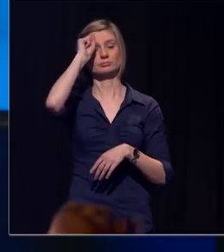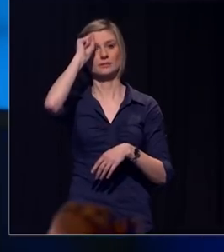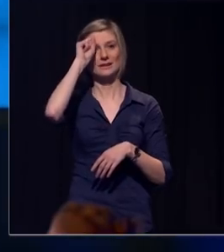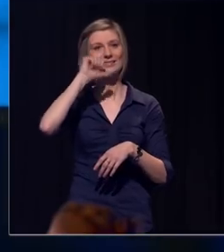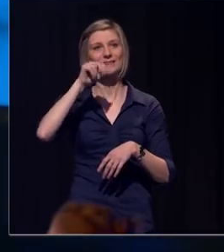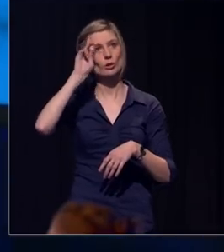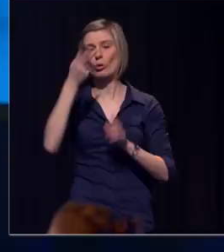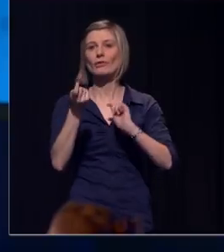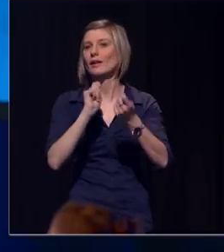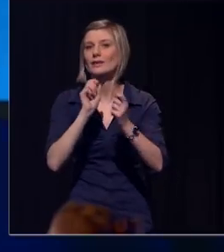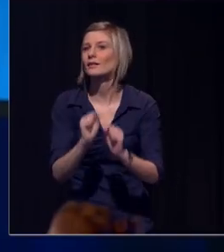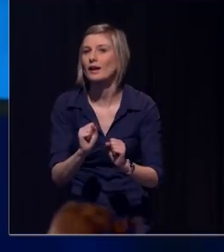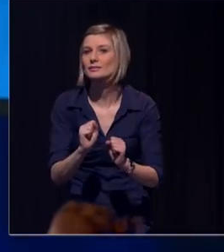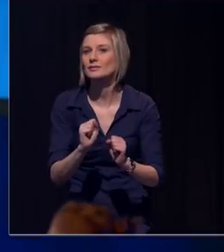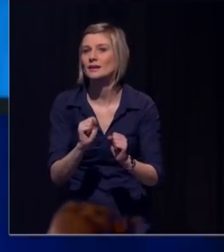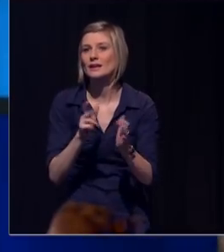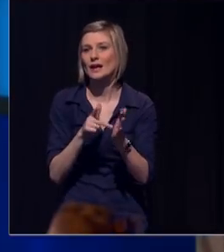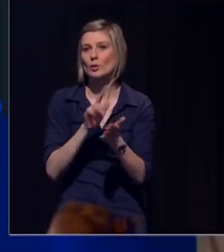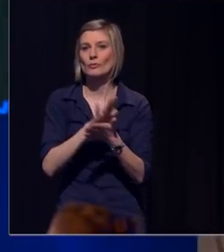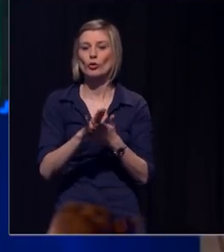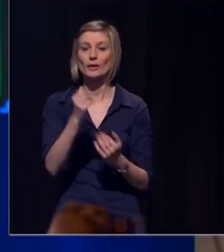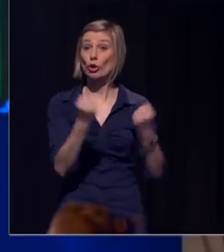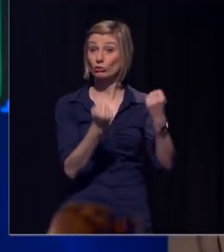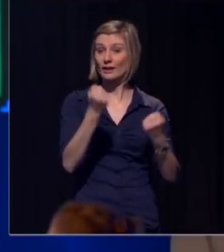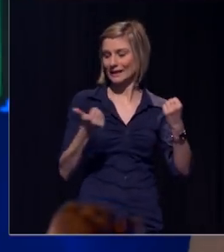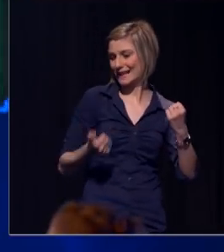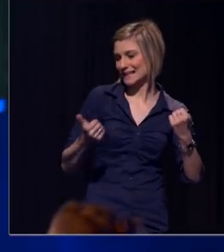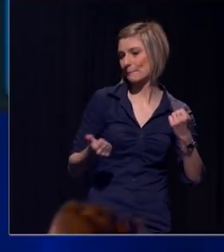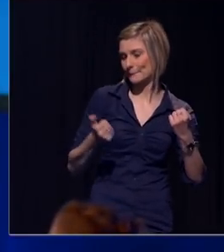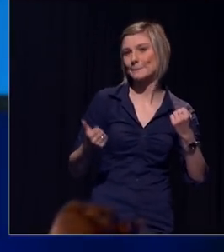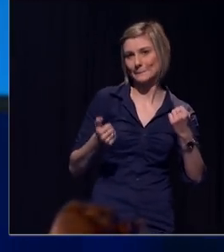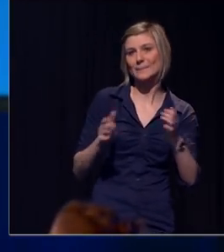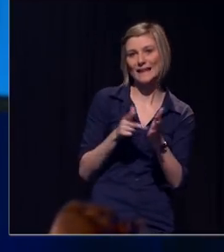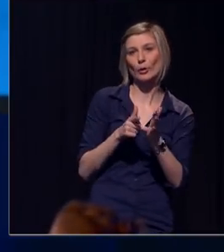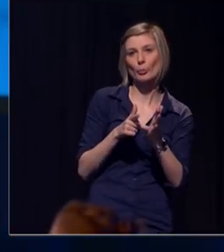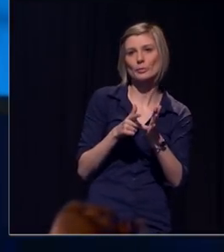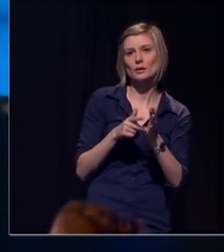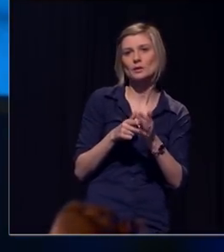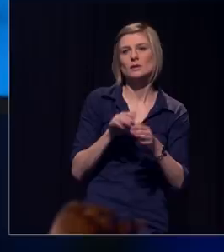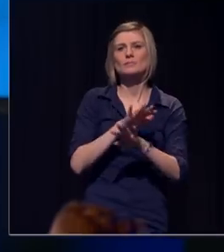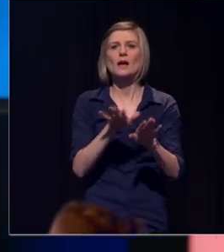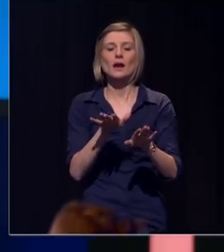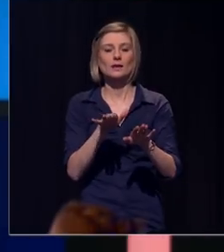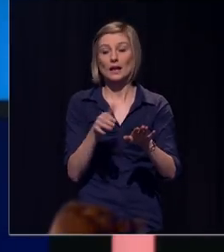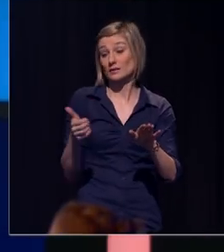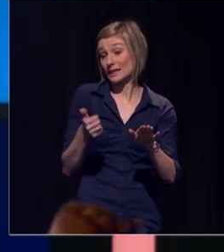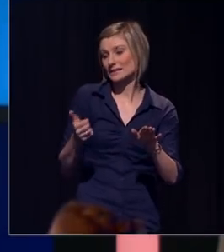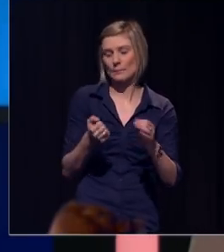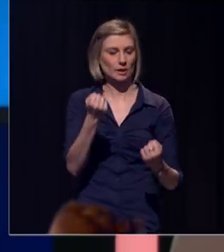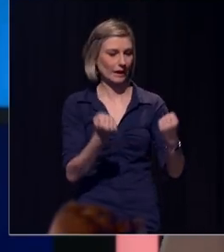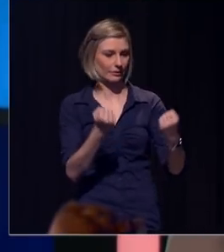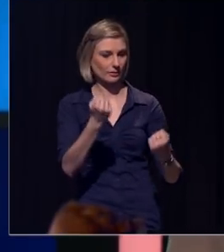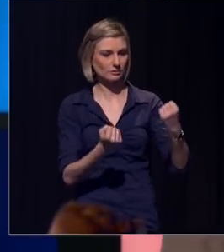beetje een verklaring voor waarom mensen een gsm gebruiken achter het stuur. Het is niet dat elke bestuurder denkt als hij zijn gsm hoort